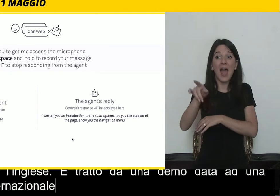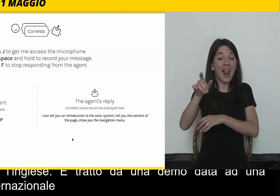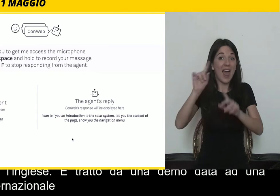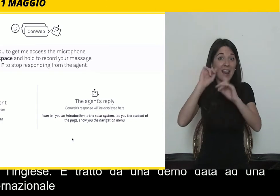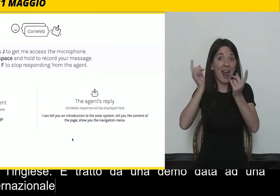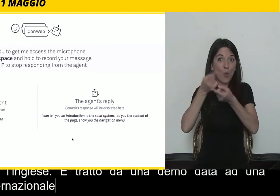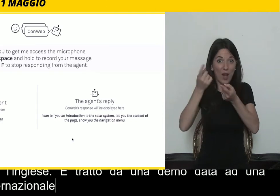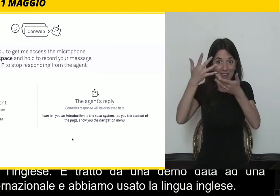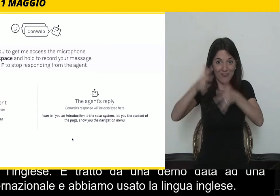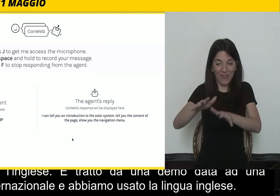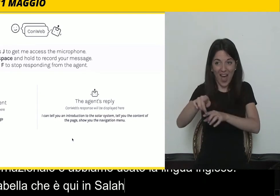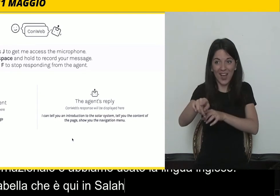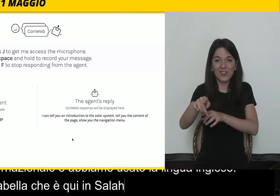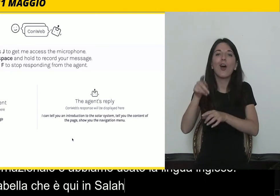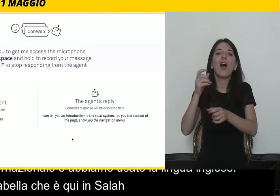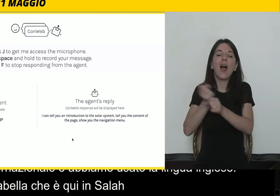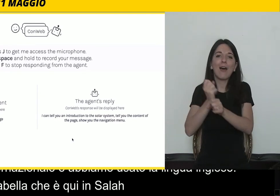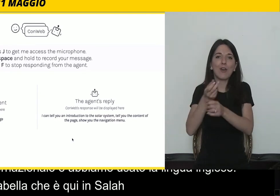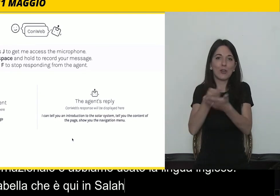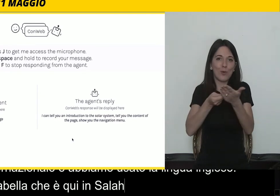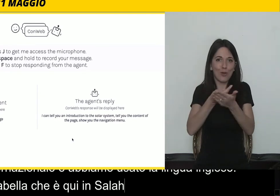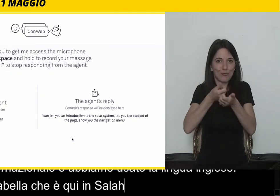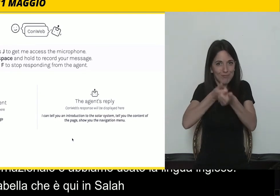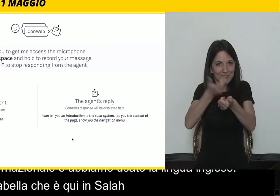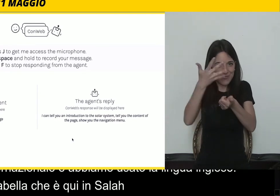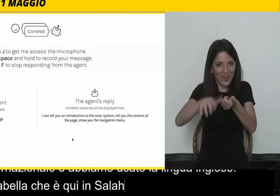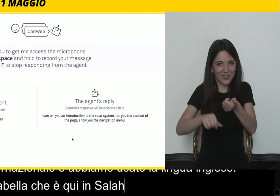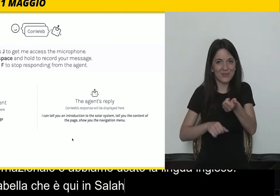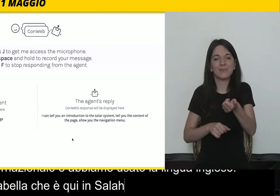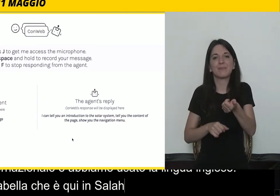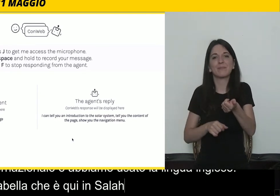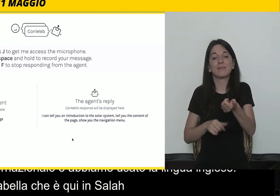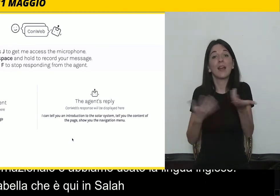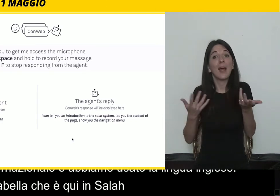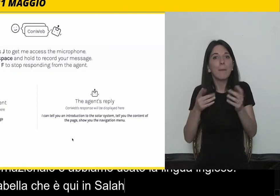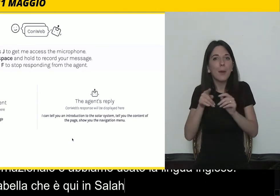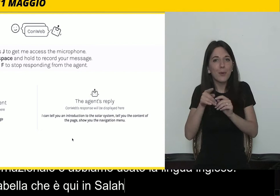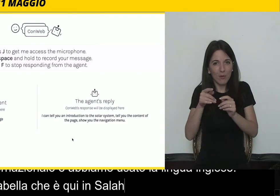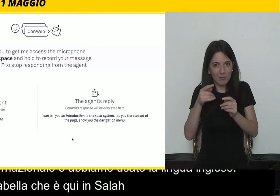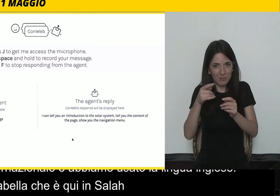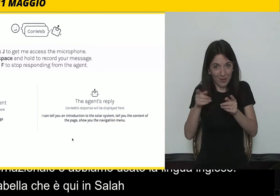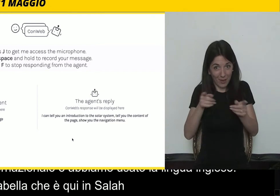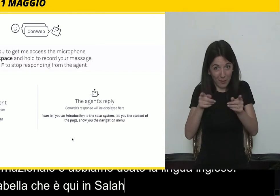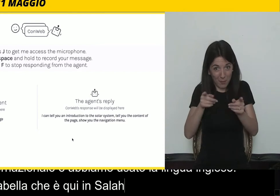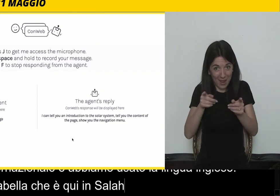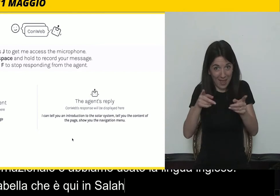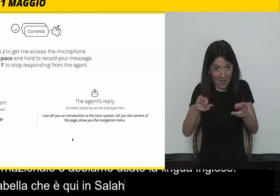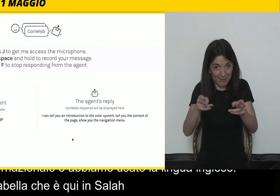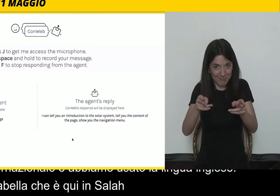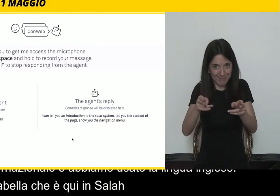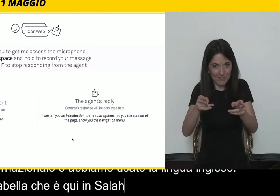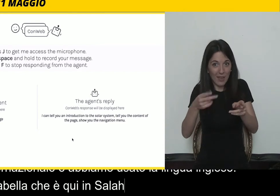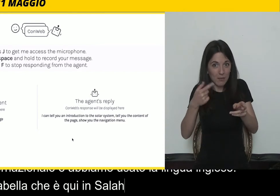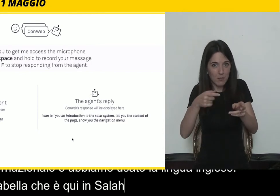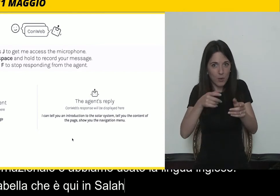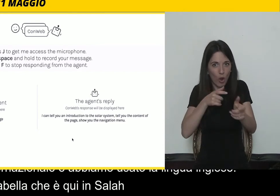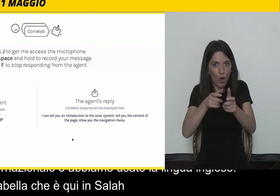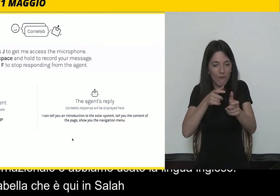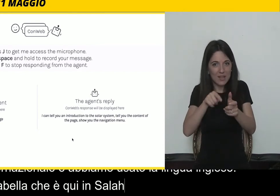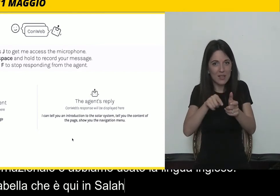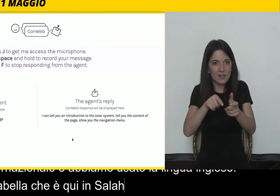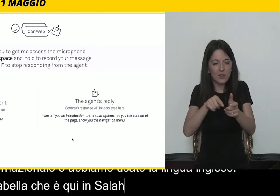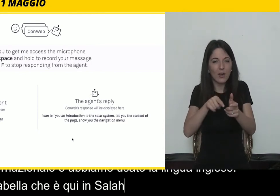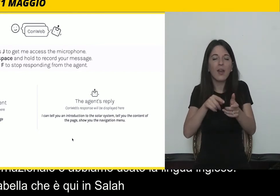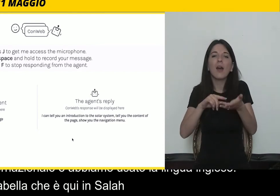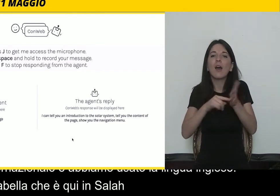laureata che ha lavorato a questo progetto. Questo breve spezzone di conversazione vuole rendere l'idea di come